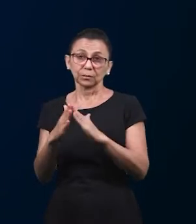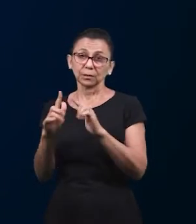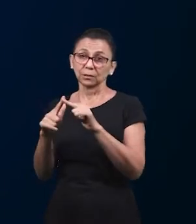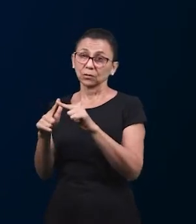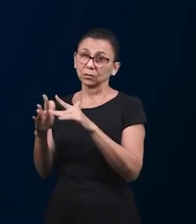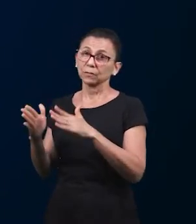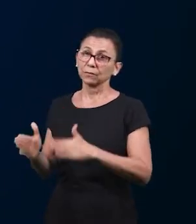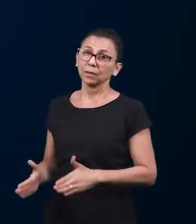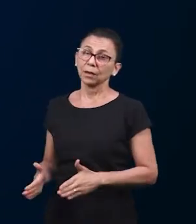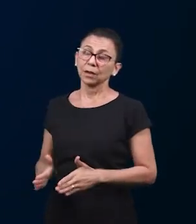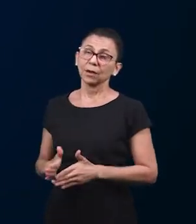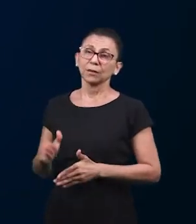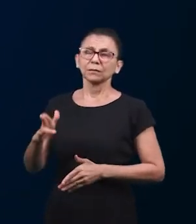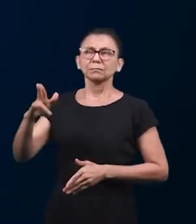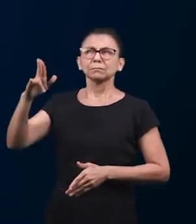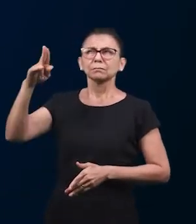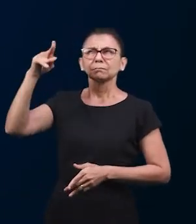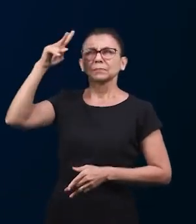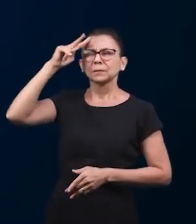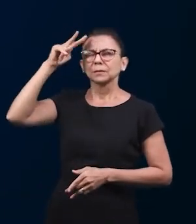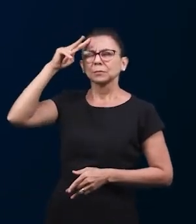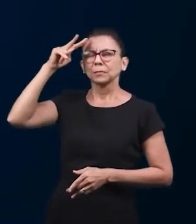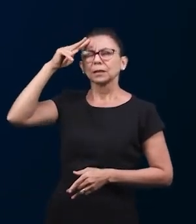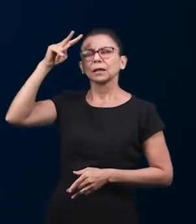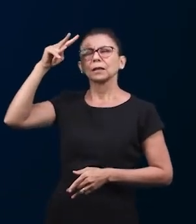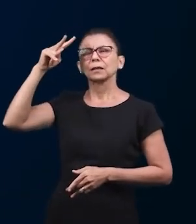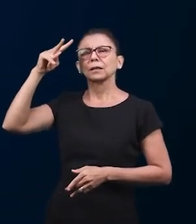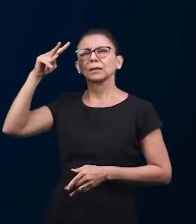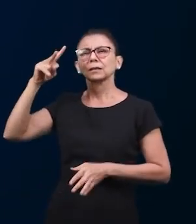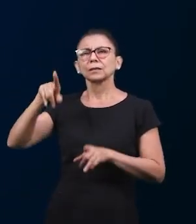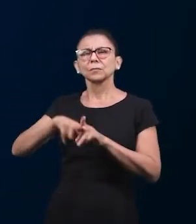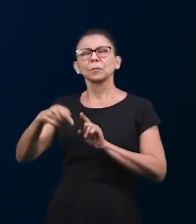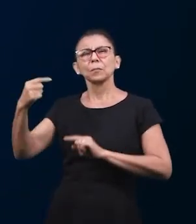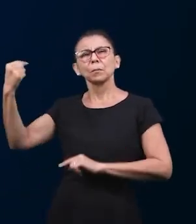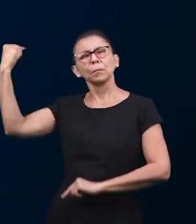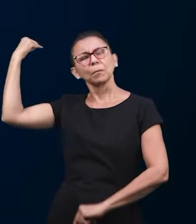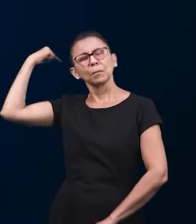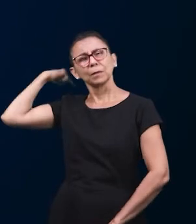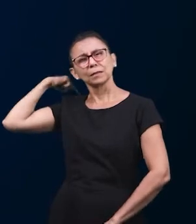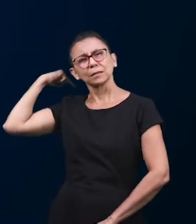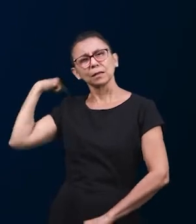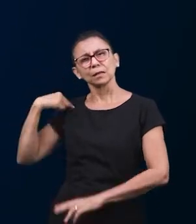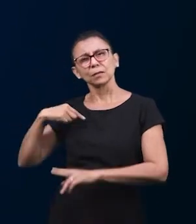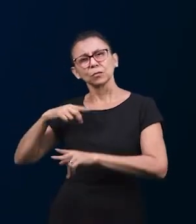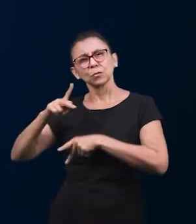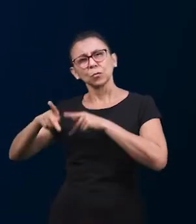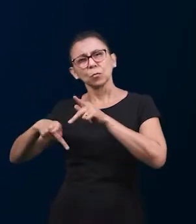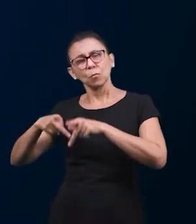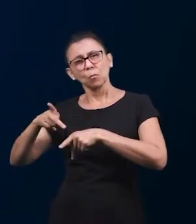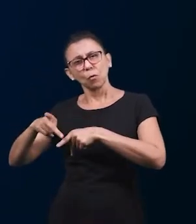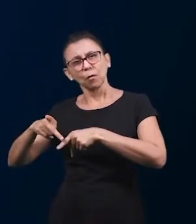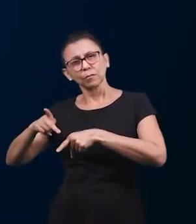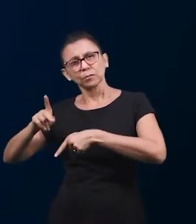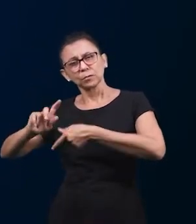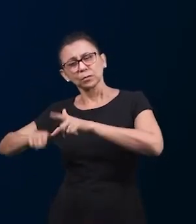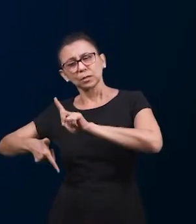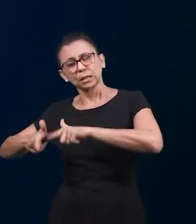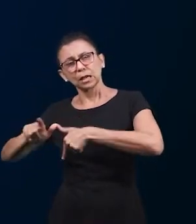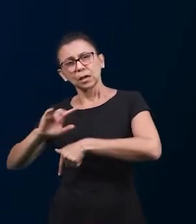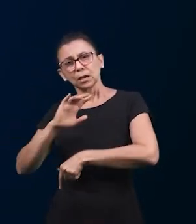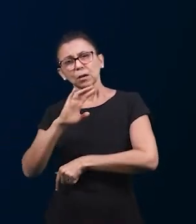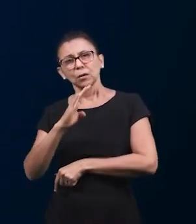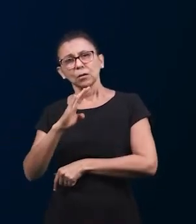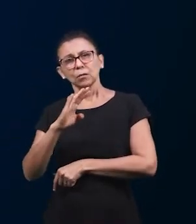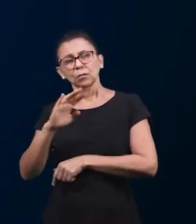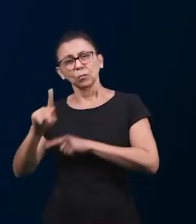осознание пророческого момента, в котором мы живем. И напоминает нам, что момент наш схож с тем моментом, когда